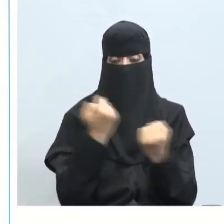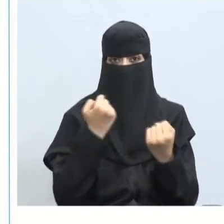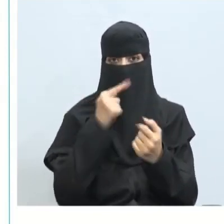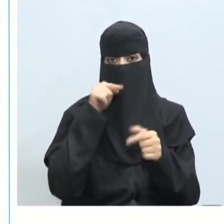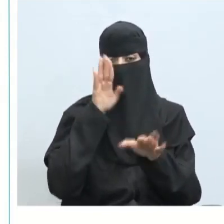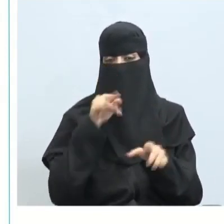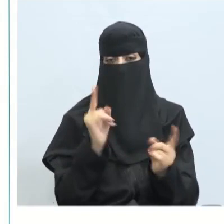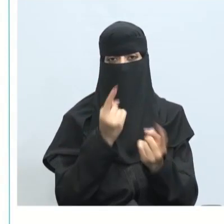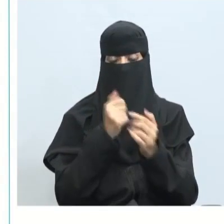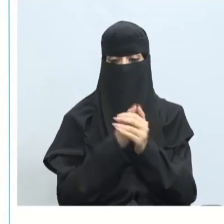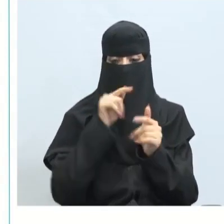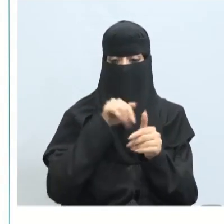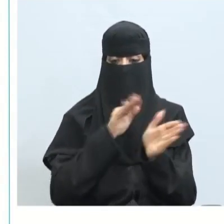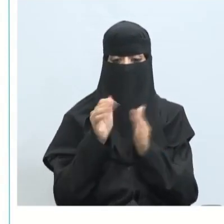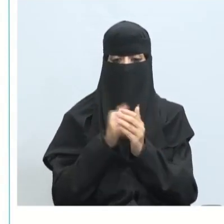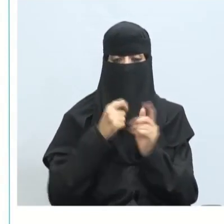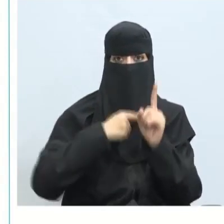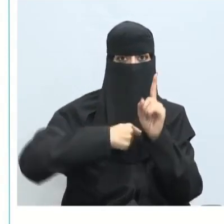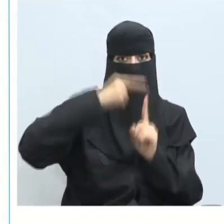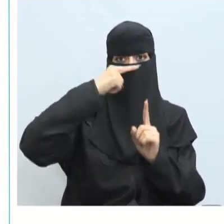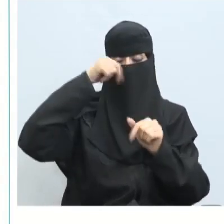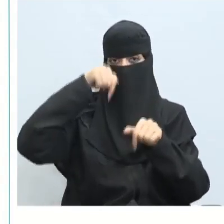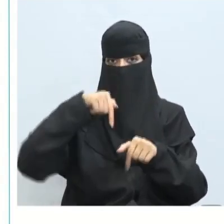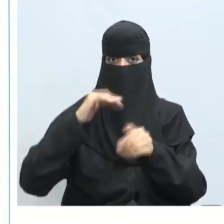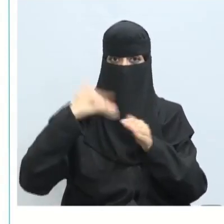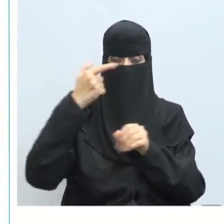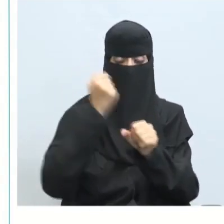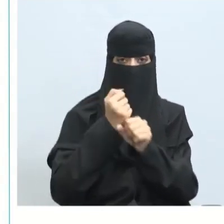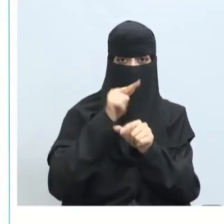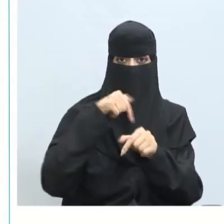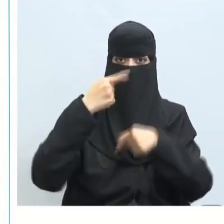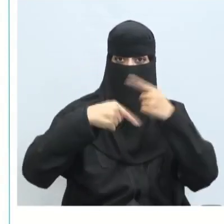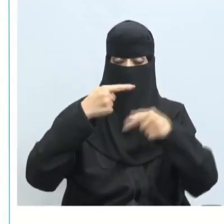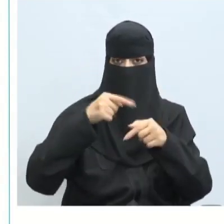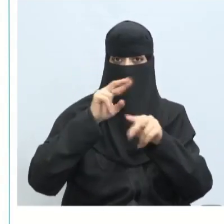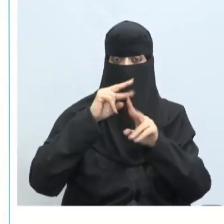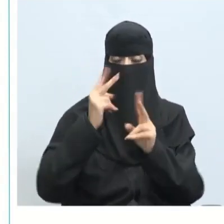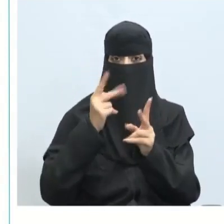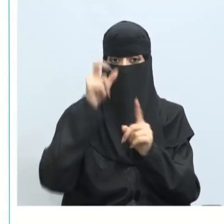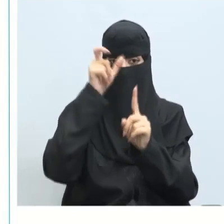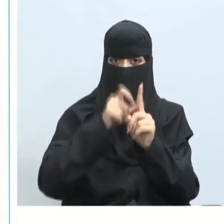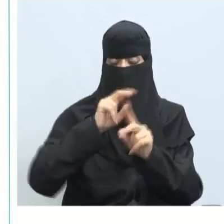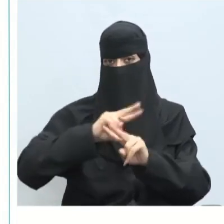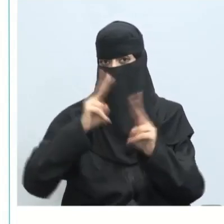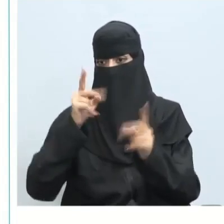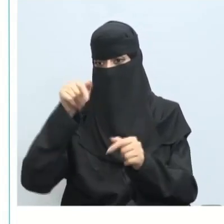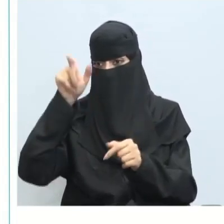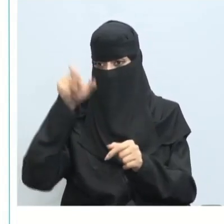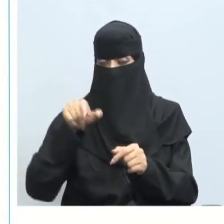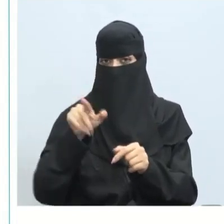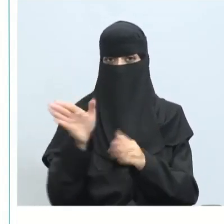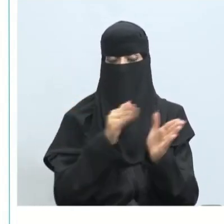عدم قدرة على التحكم في الانفعالات له دور كبير في نتائج العمل وبالتالي كل شخص يختلف عن الآخر